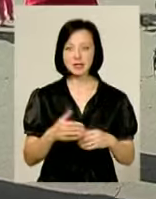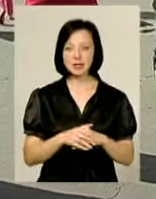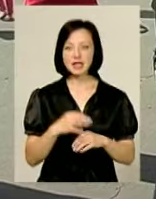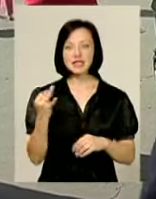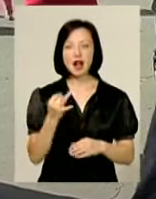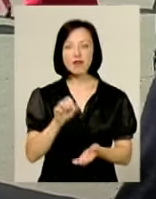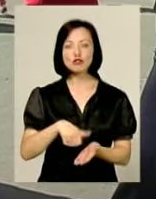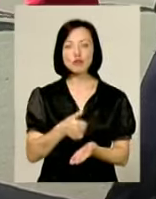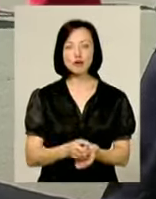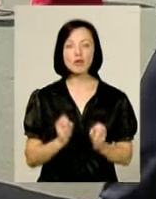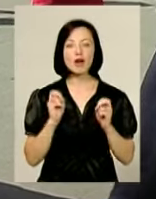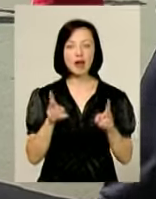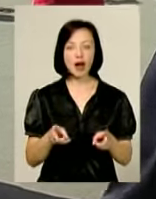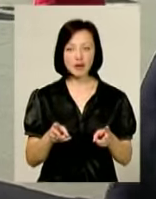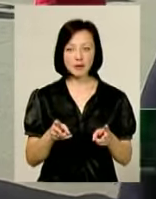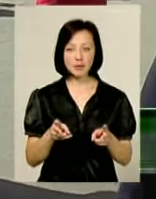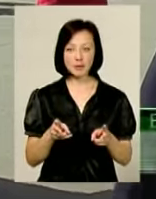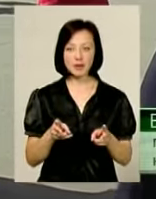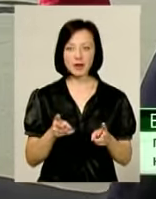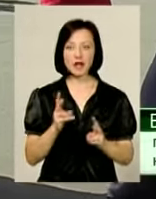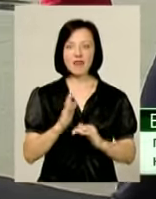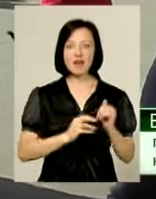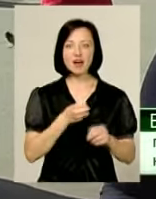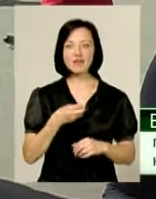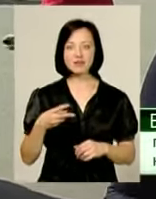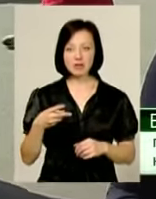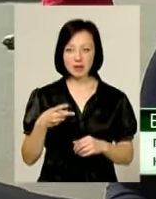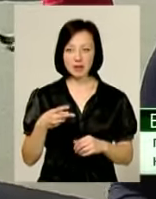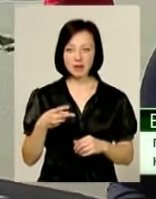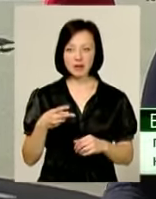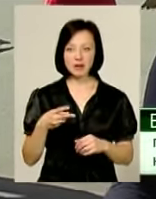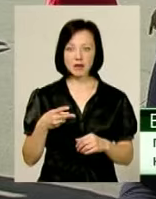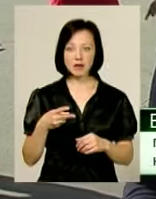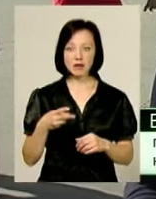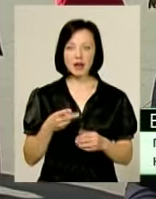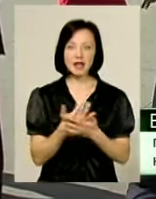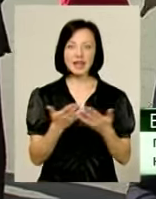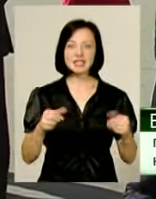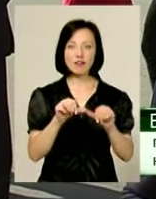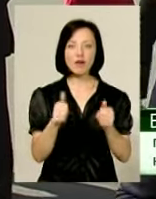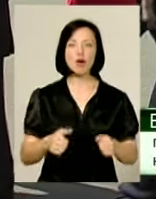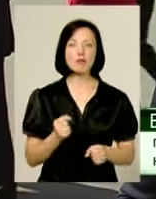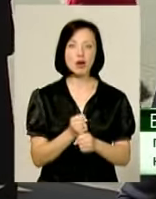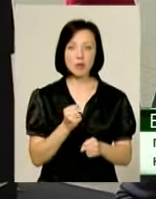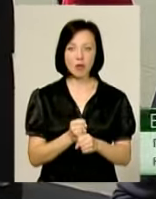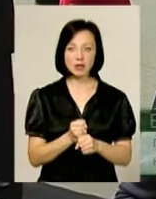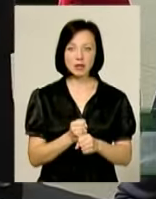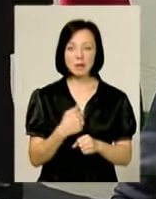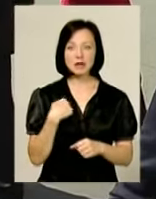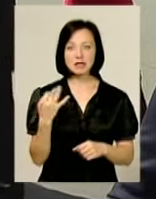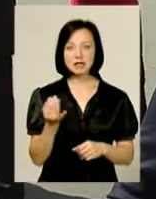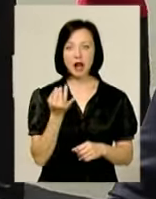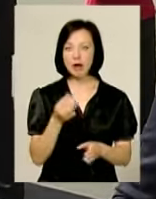в основному, як фахівця їхні форми роботи. Мене